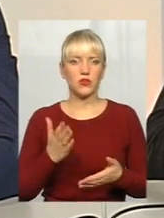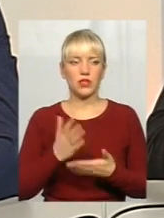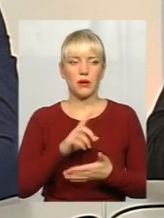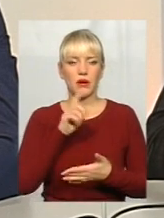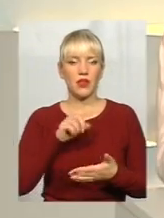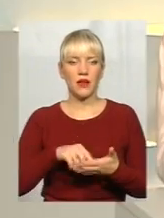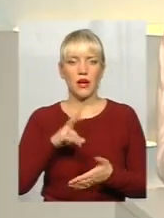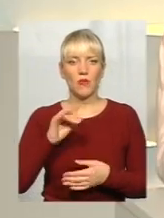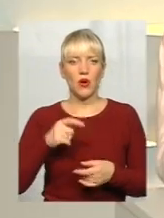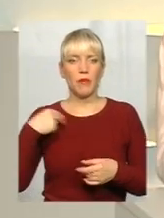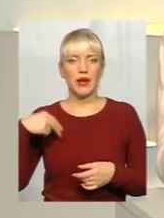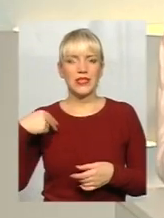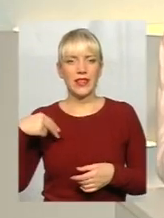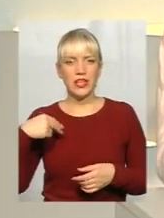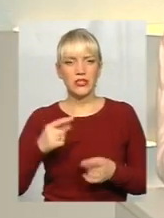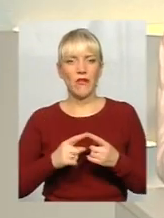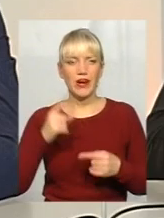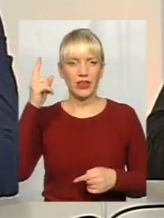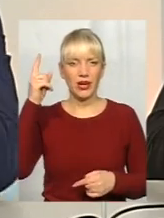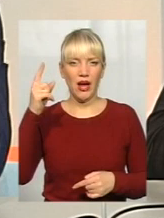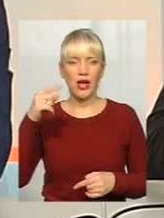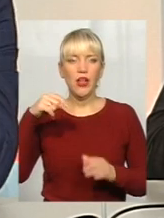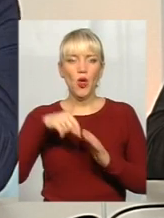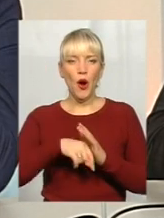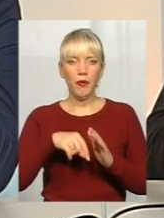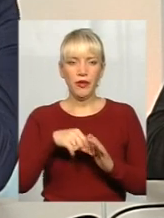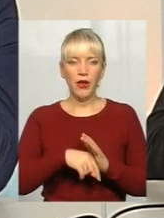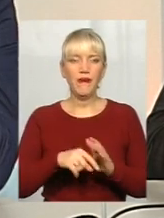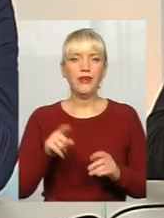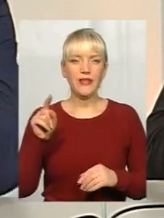президентську вертикаль, так? От. Тобто, все-таки,